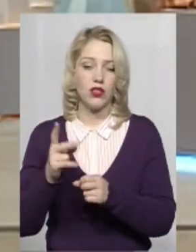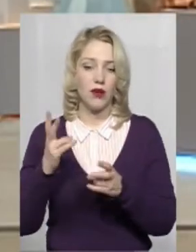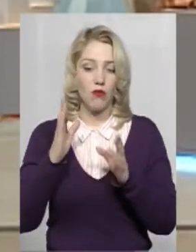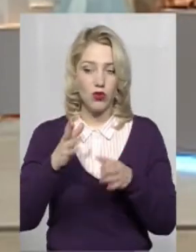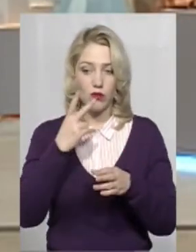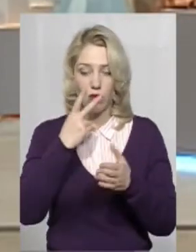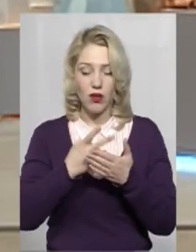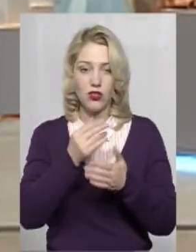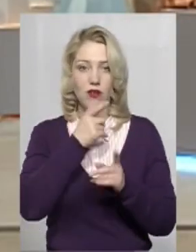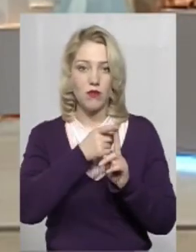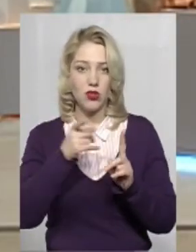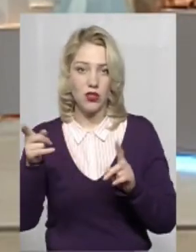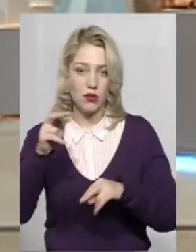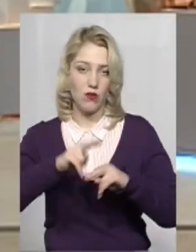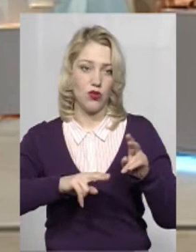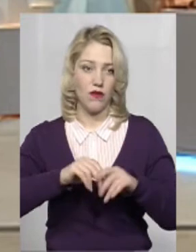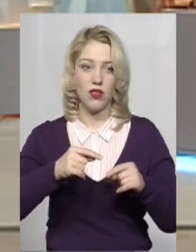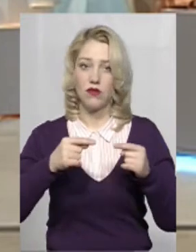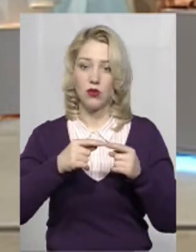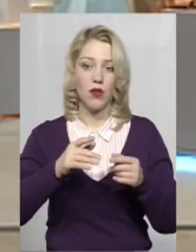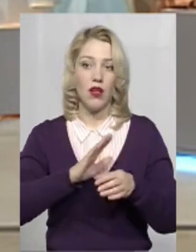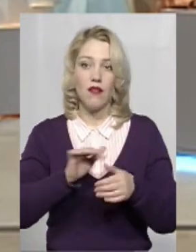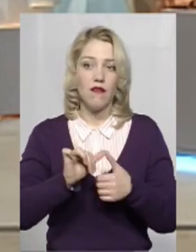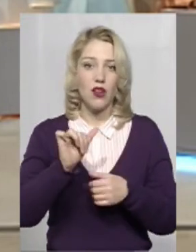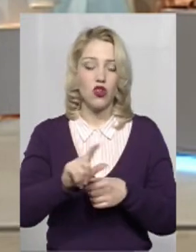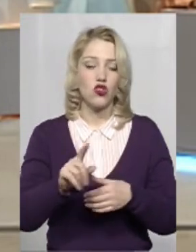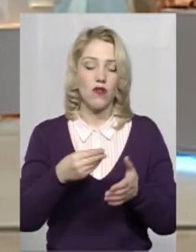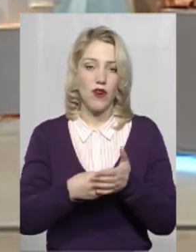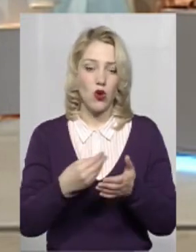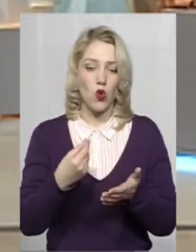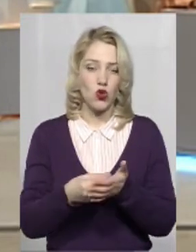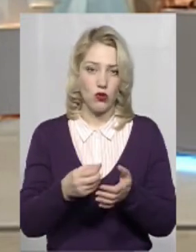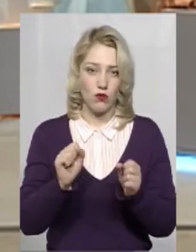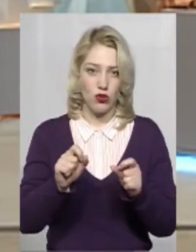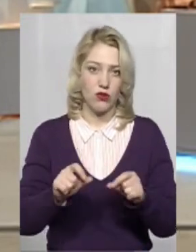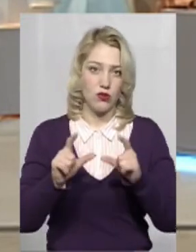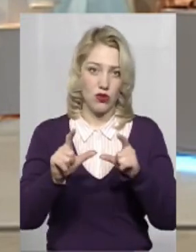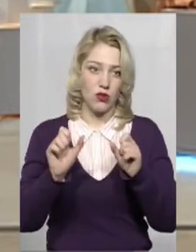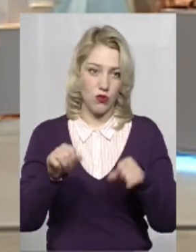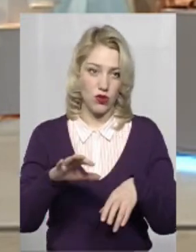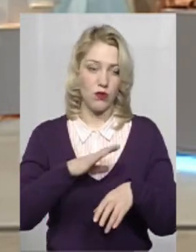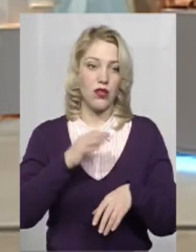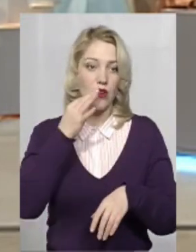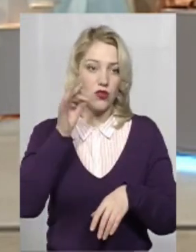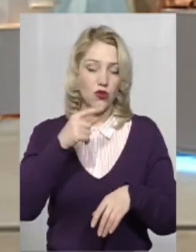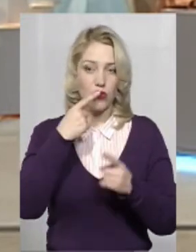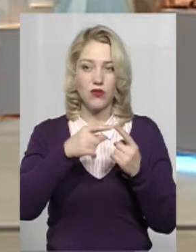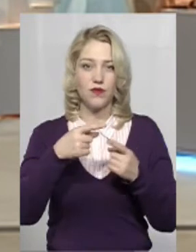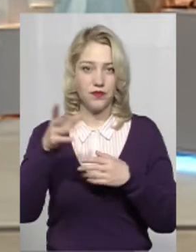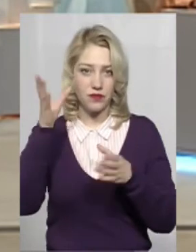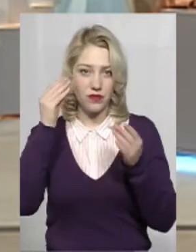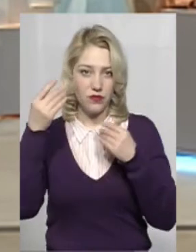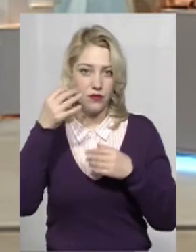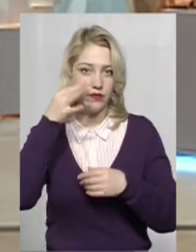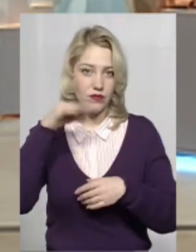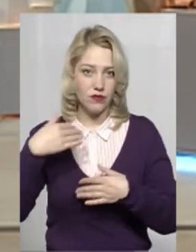побачити вже в процесі будівництва. Тобто, не виключно, вартість кашторисна об'єкта, вона зросте. З досвіду на інші об